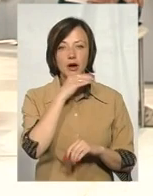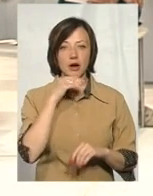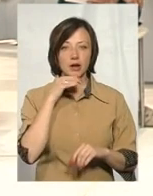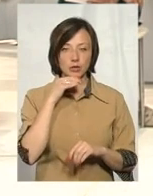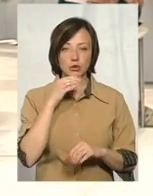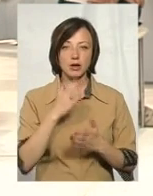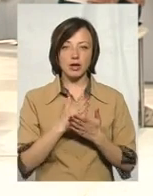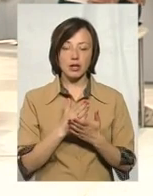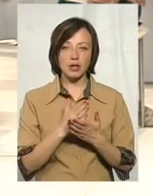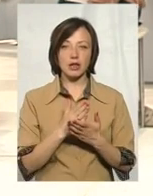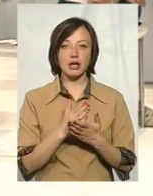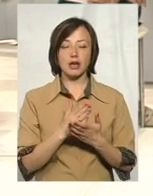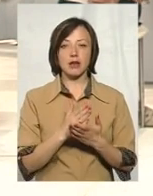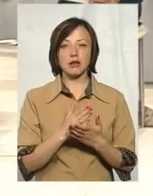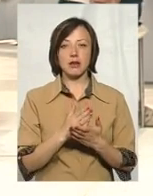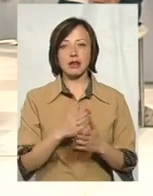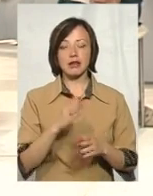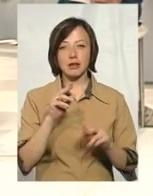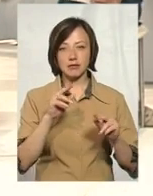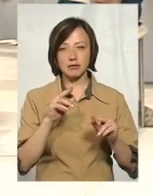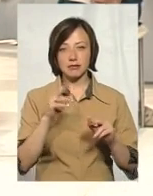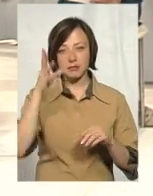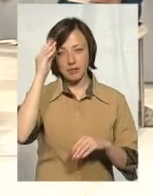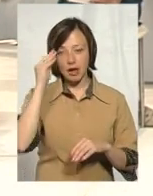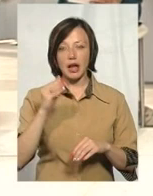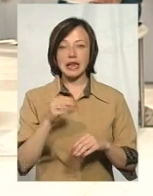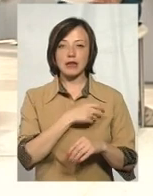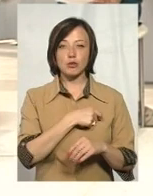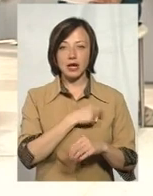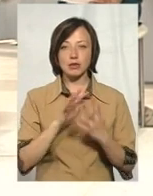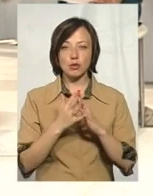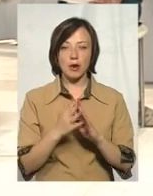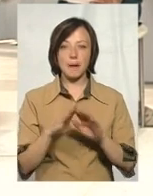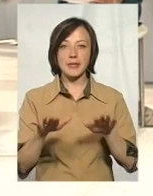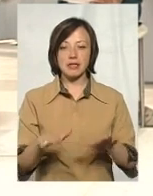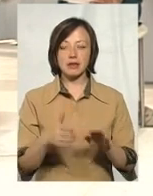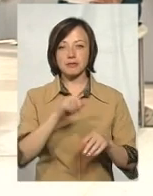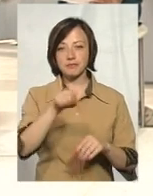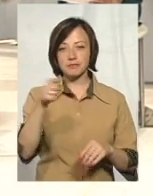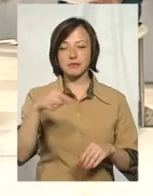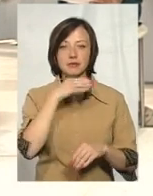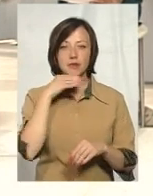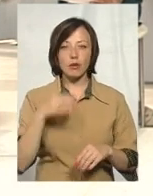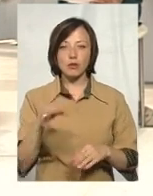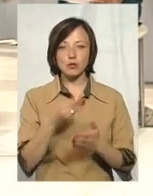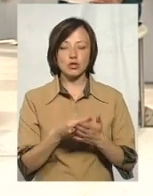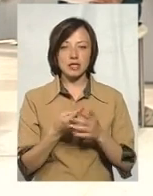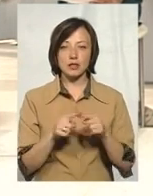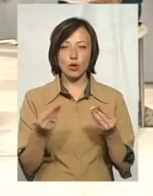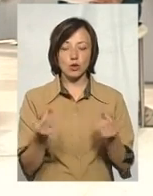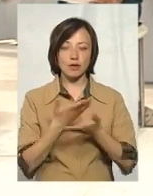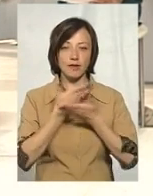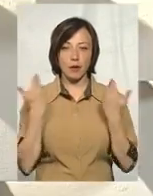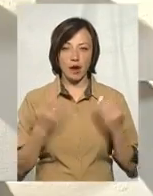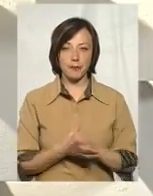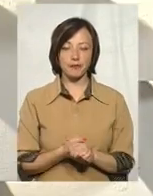напрацювань. Депутати, які балотувалися від сільської місцевості, на сьогоднішній день подають масу запитів. Але, на жаль, в обласному бюджеті цих коштів нема.